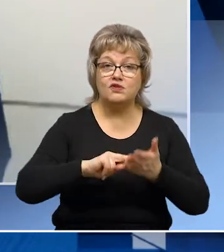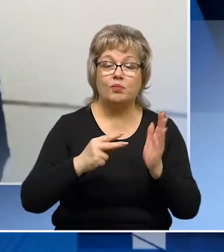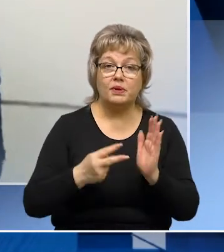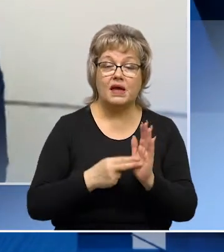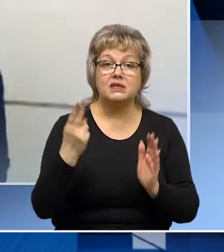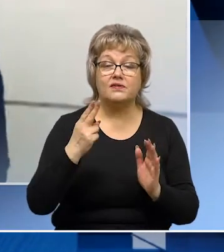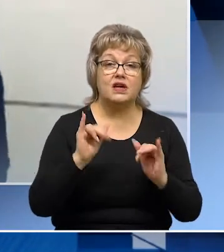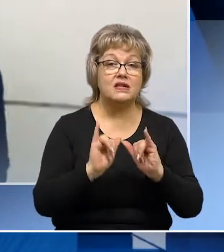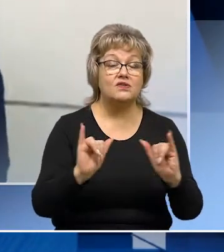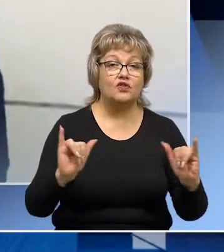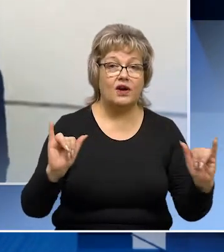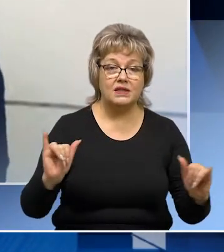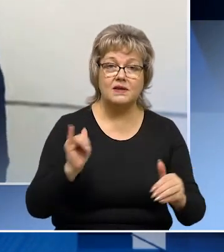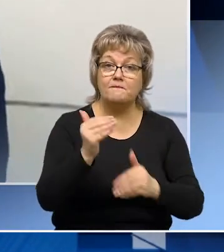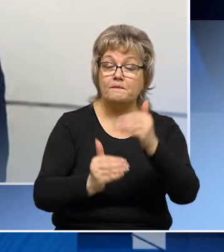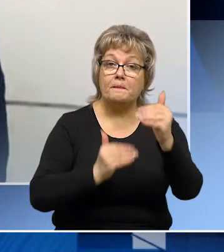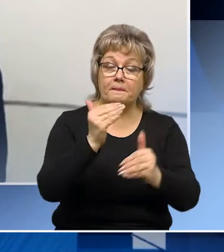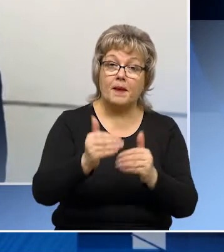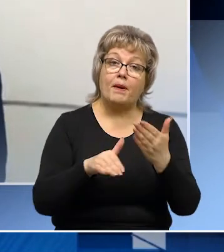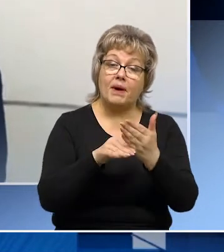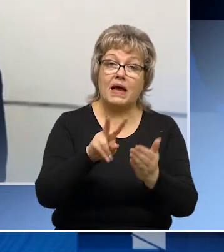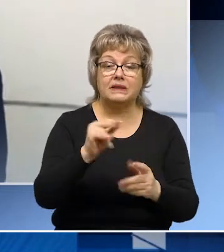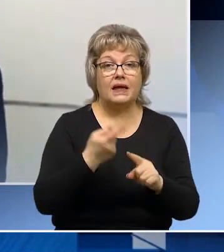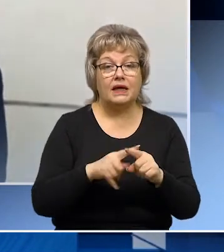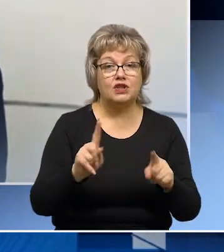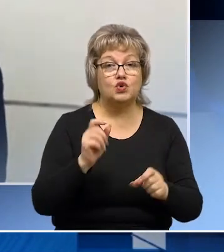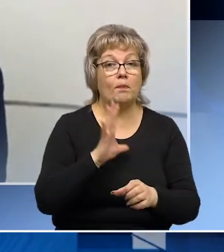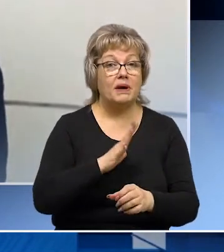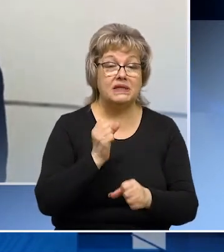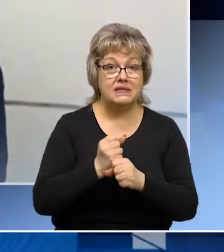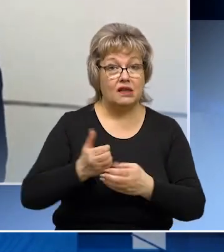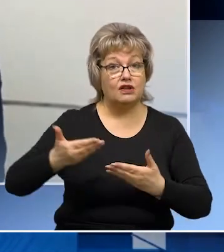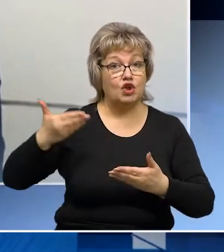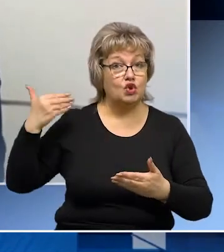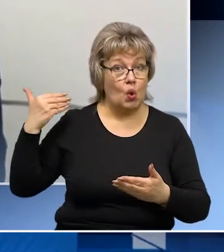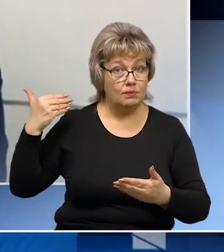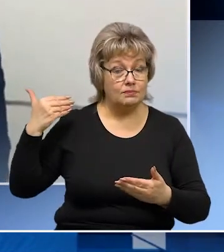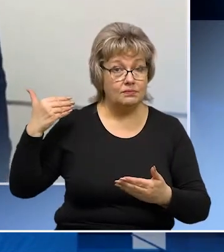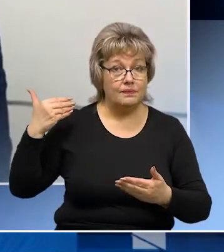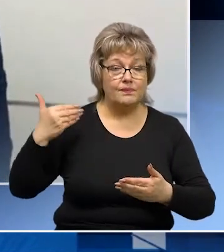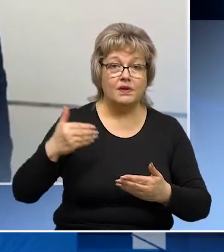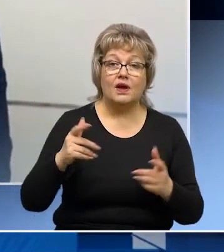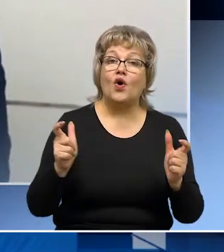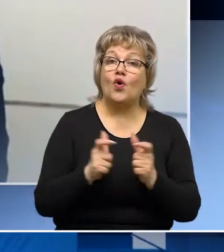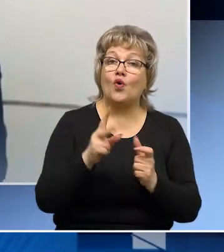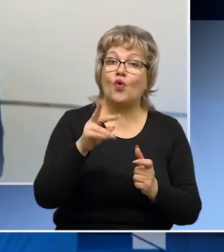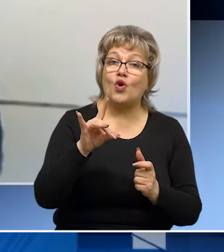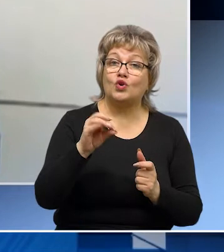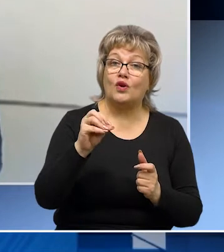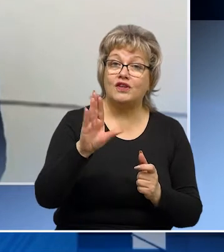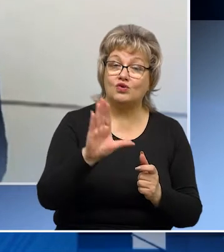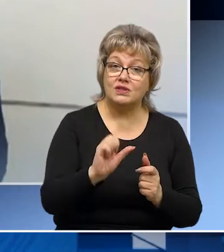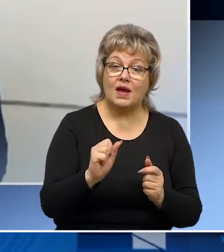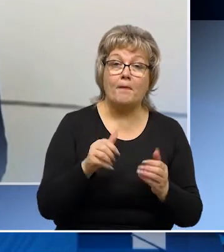в плане цифровизации развивается, идет вперед. Помогает ли это, то, что было сделано до коронавируса,